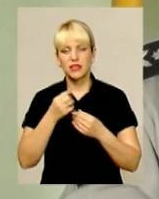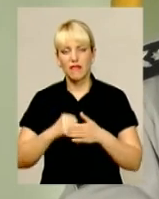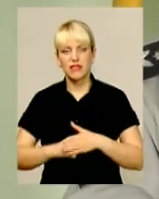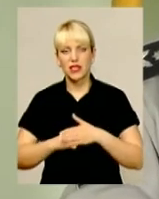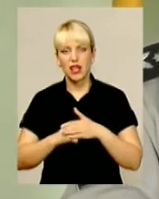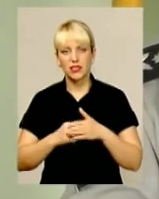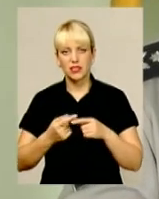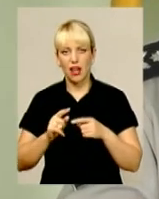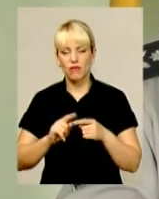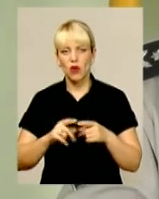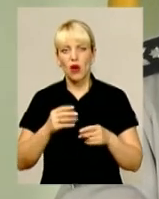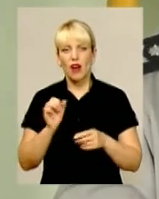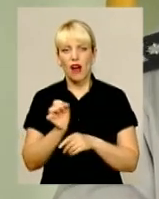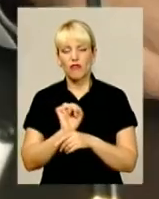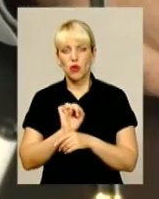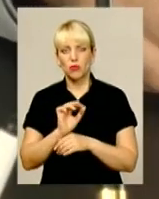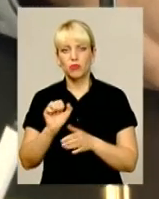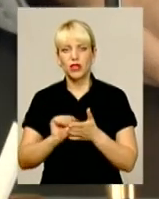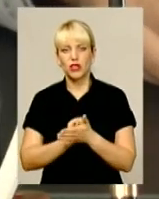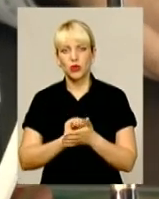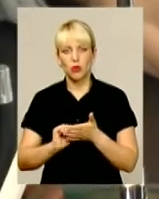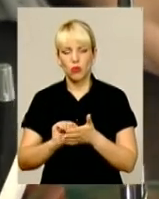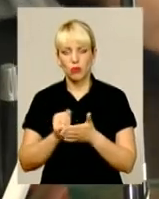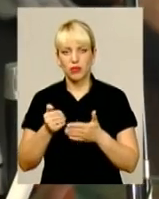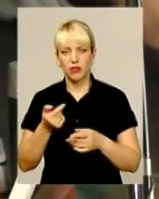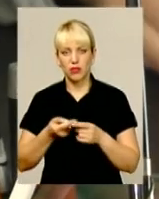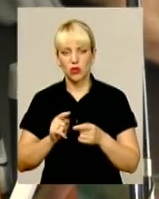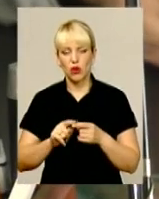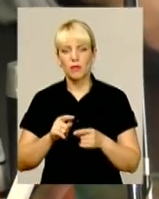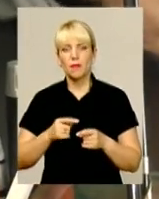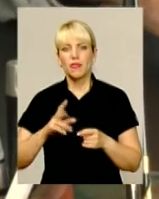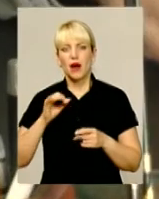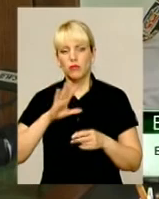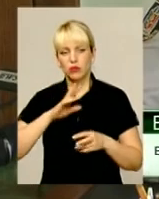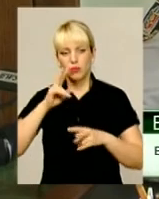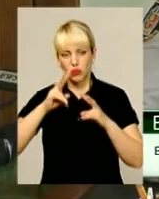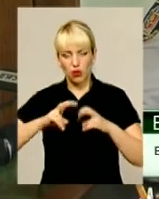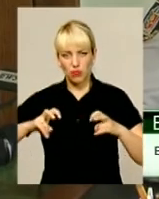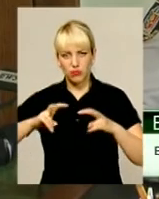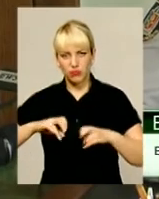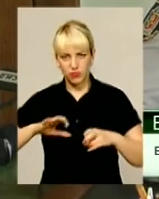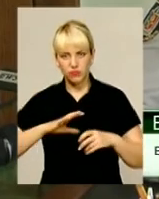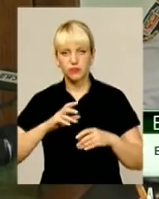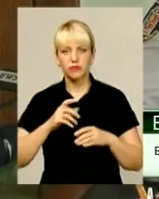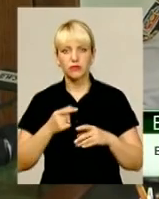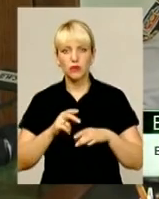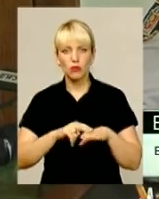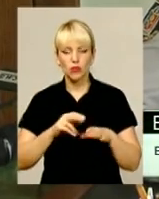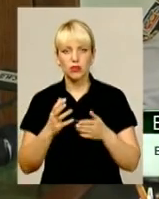бізнесмени поліціянти виявили документи потерпілого, а не території підприємства його авто. Той чоловік, який зазнав